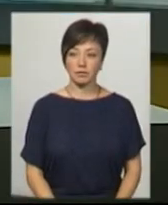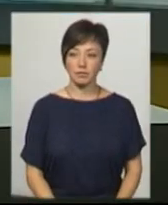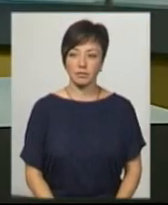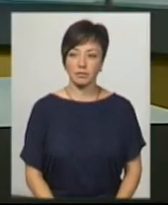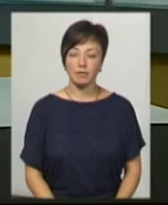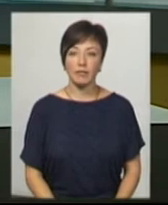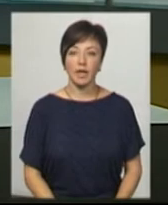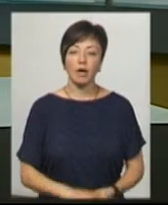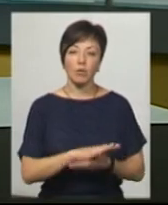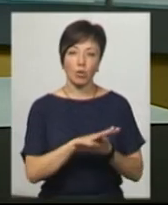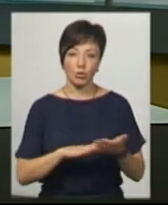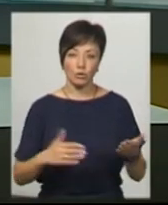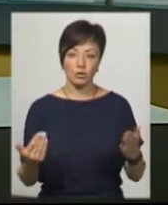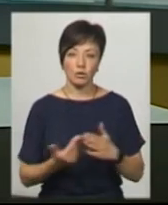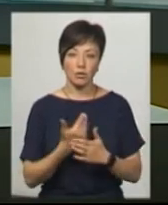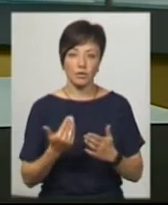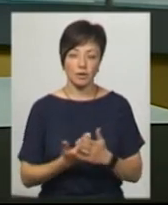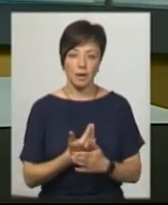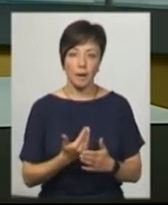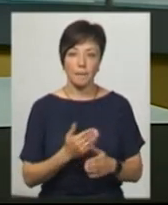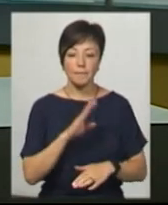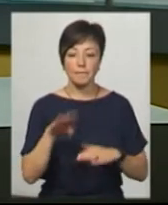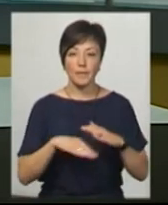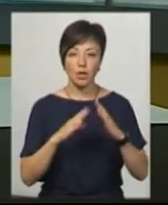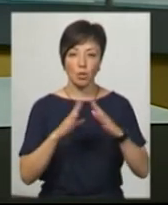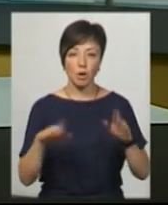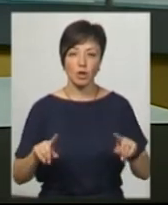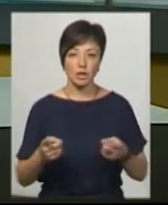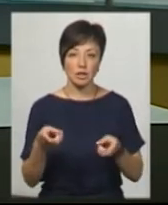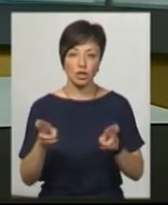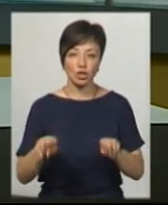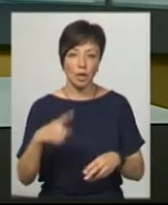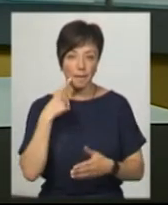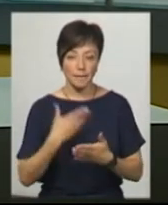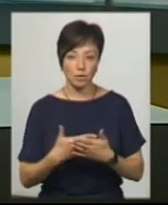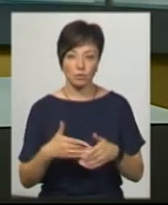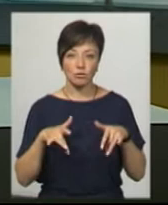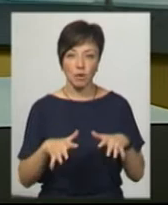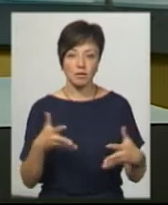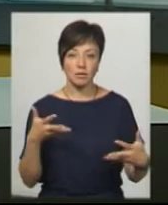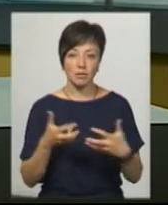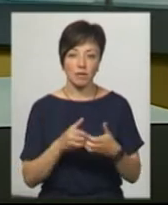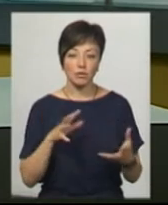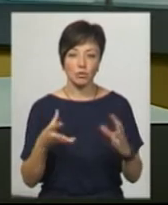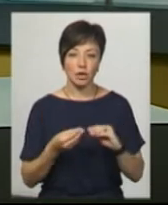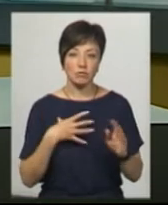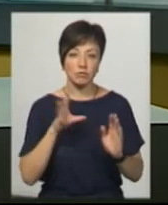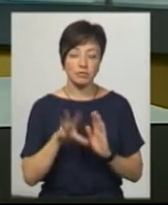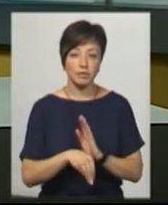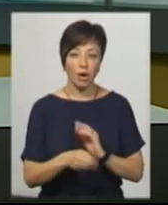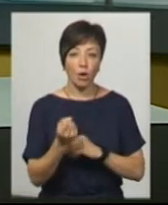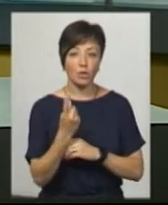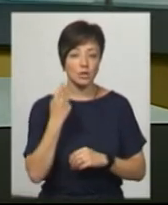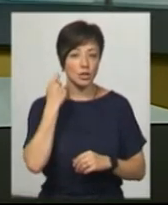Ми продовжуємо інформаційний випуск. Під домашнім арештом залишили підозрюваного у справі ДТП, внаслідок якої загинула